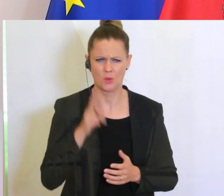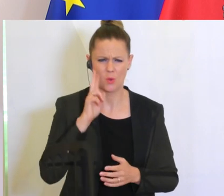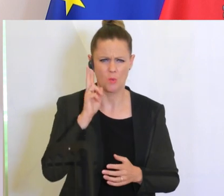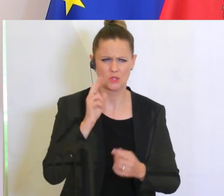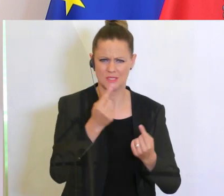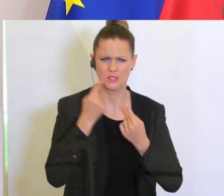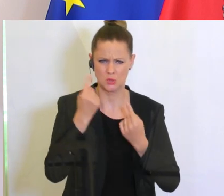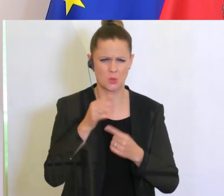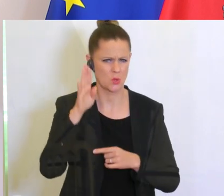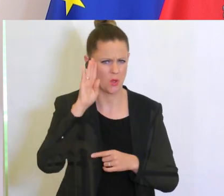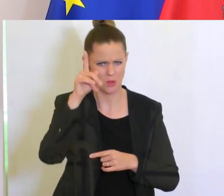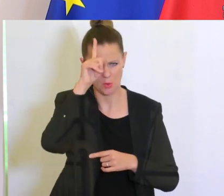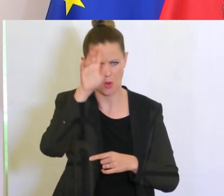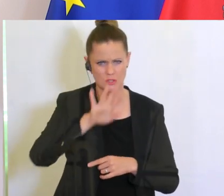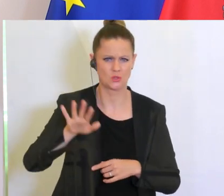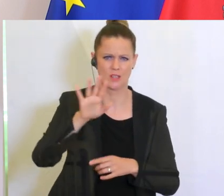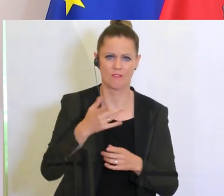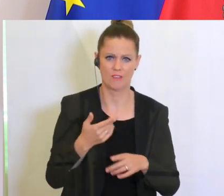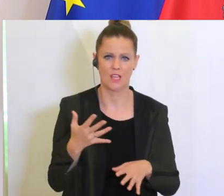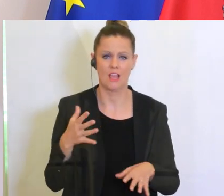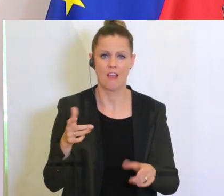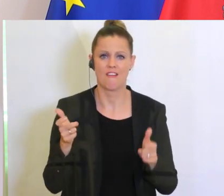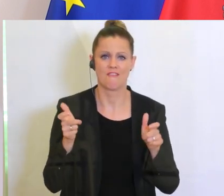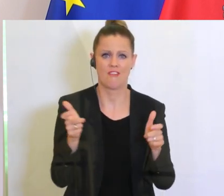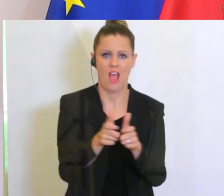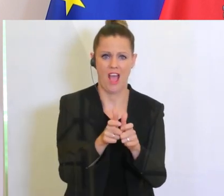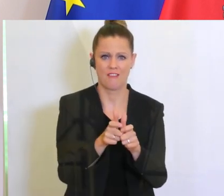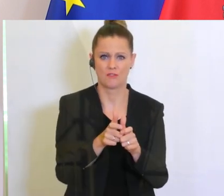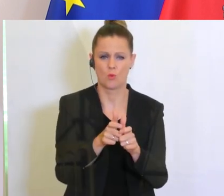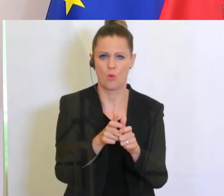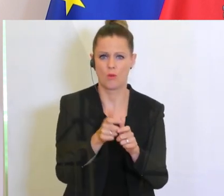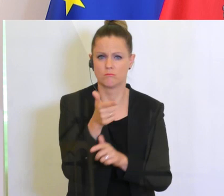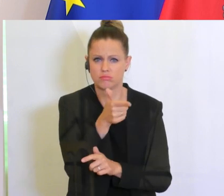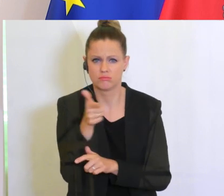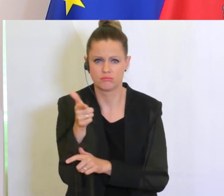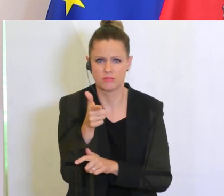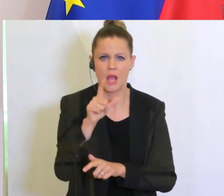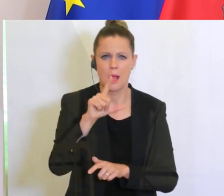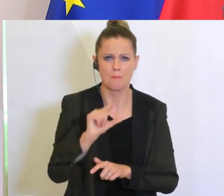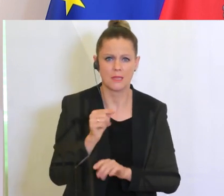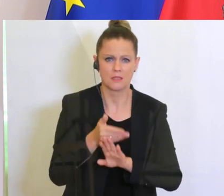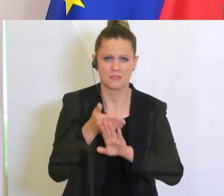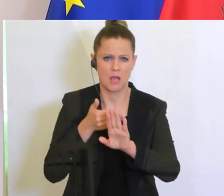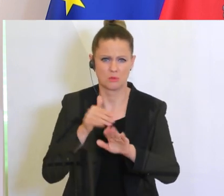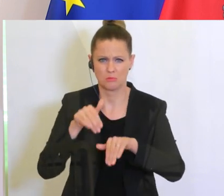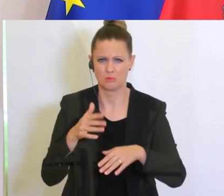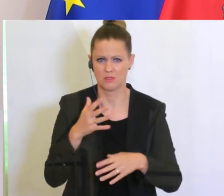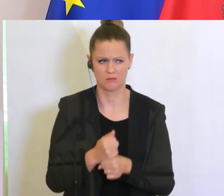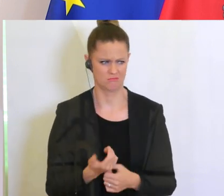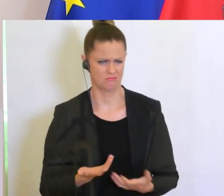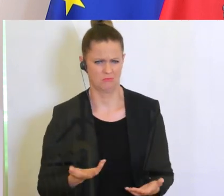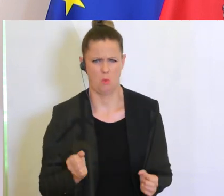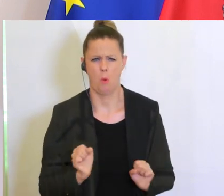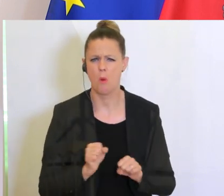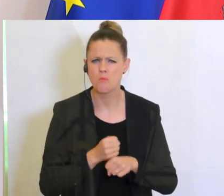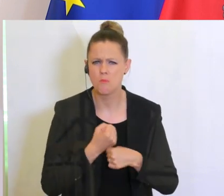bei deutschen Kollegen, wo irgendwie für den Fernsehkrimi eine Verhaftung gedreht wurde und dabei der Mindestabstand einzuhalten war. Das ist einfach nicht